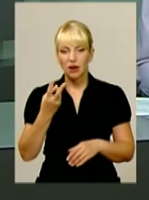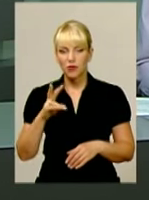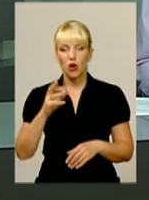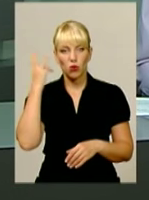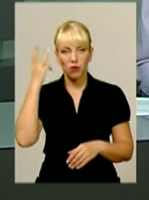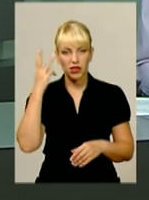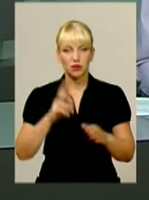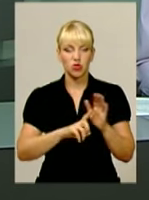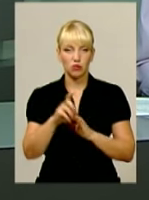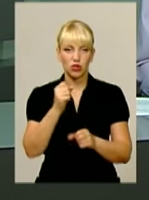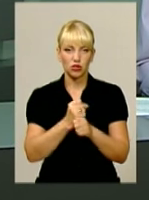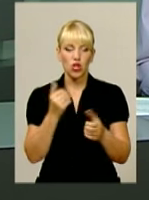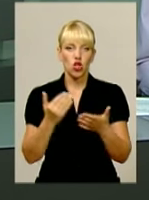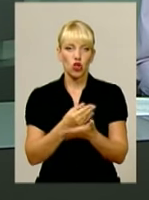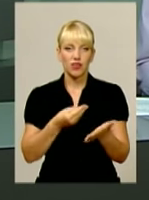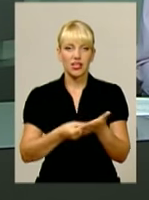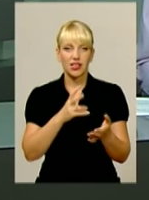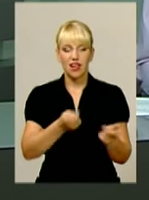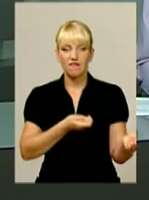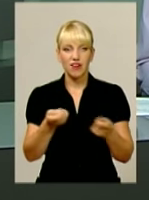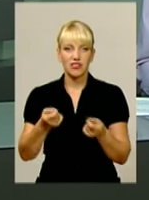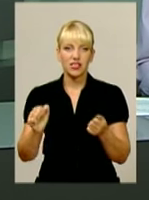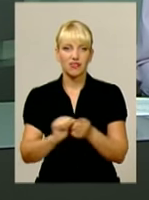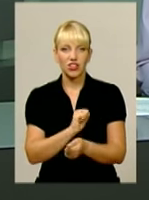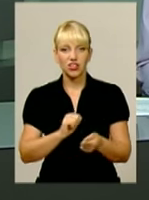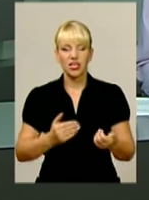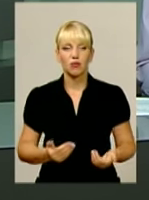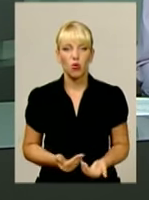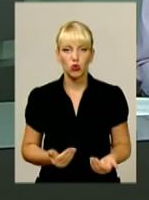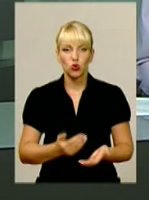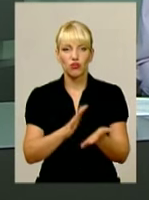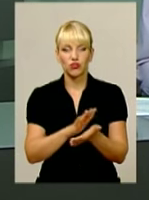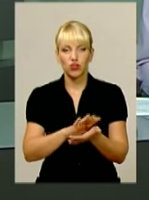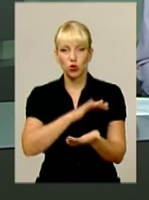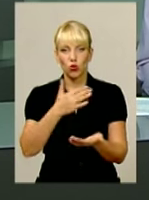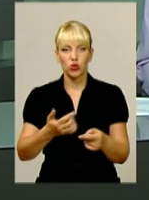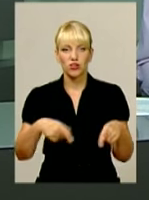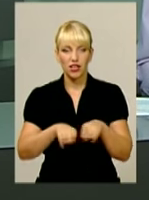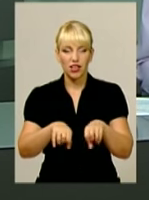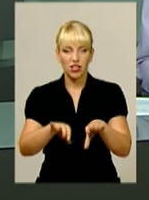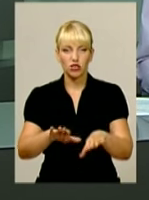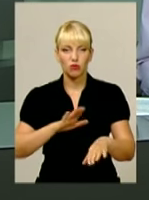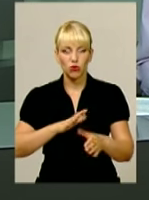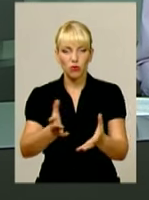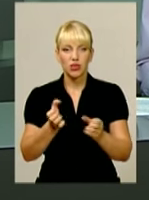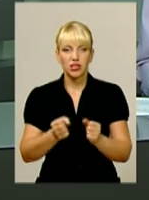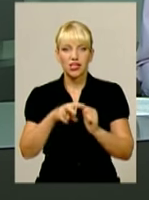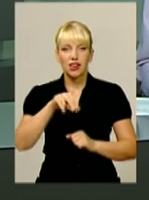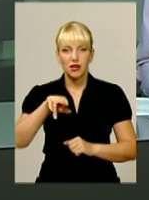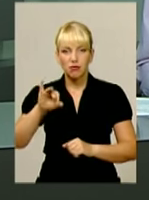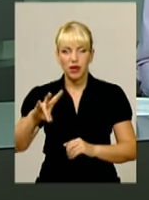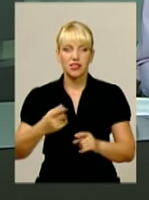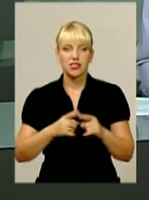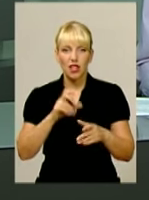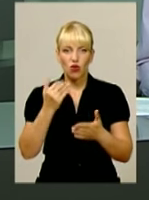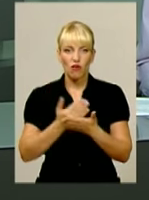Хмельницькому набрали чинності нові тарифи на вивезення твердих побутових відходів. Таке рішення було прийнято ще в липні. Нагадаю, за